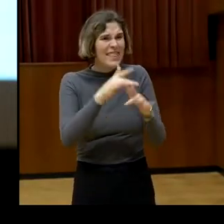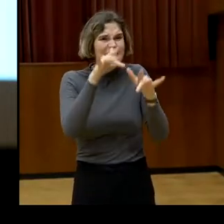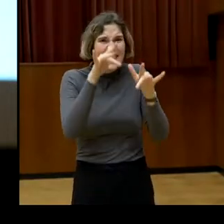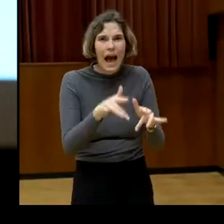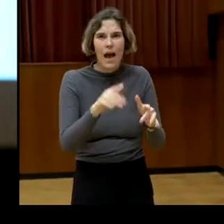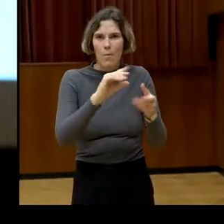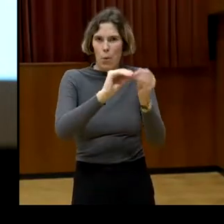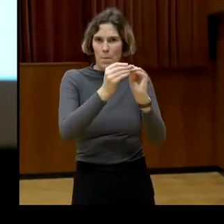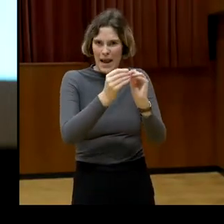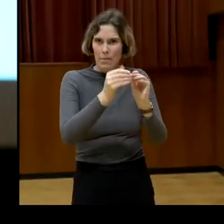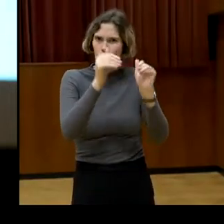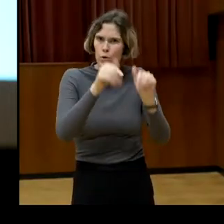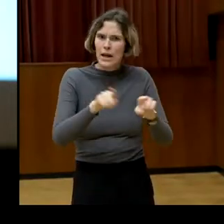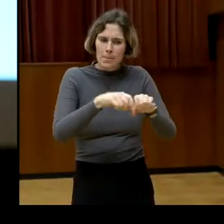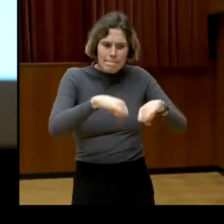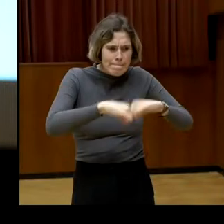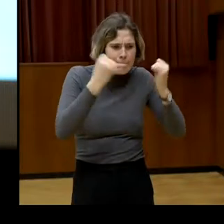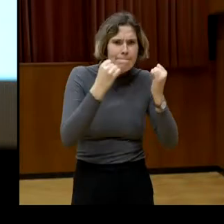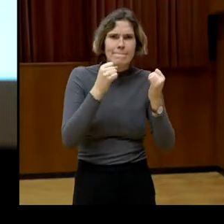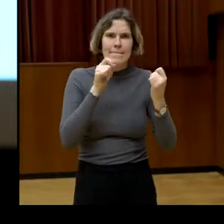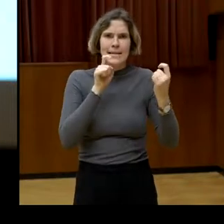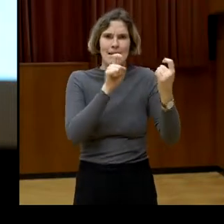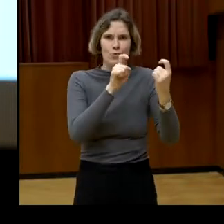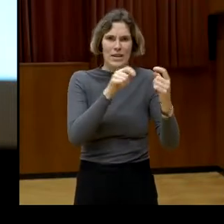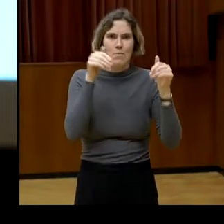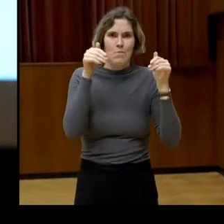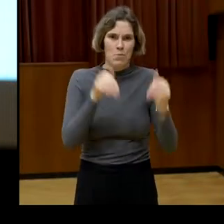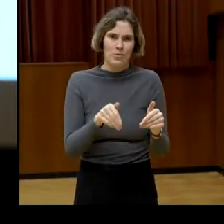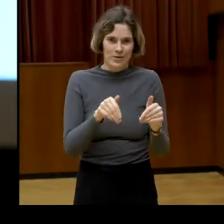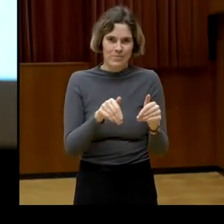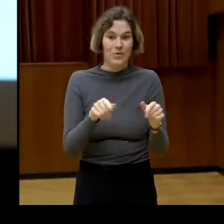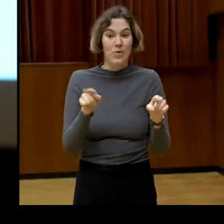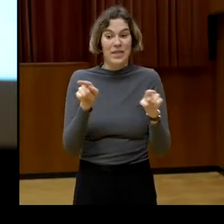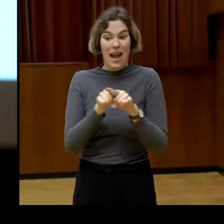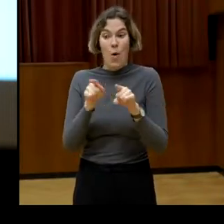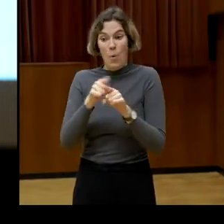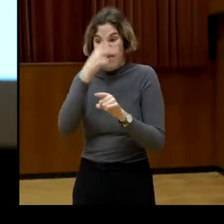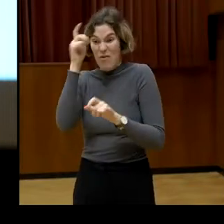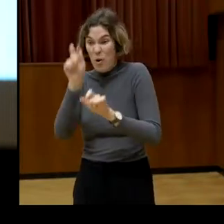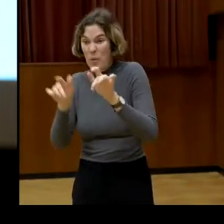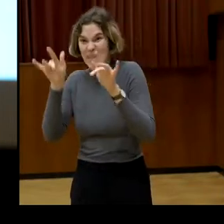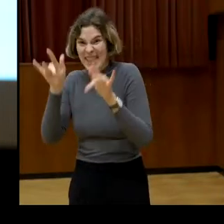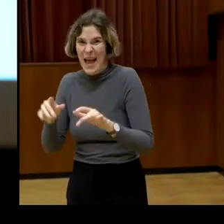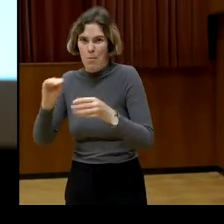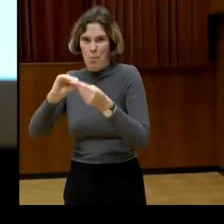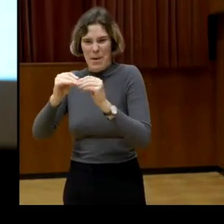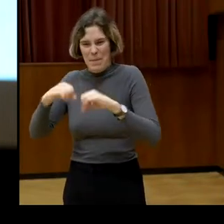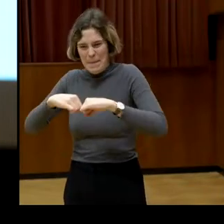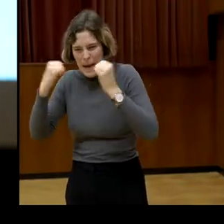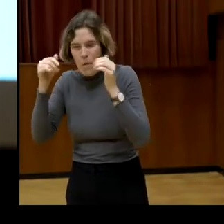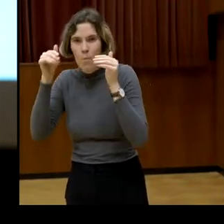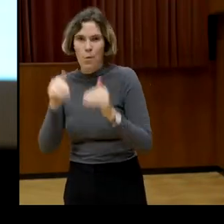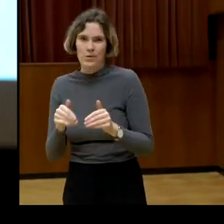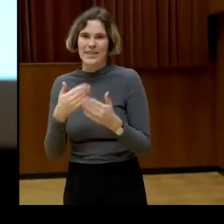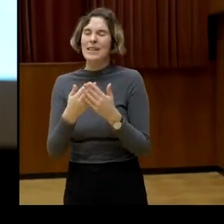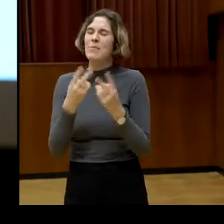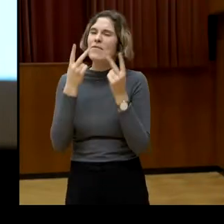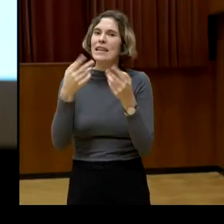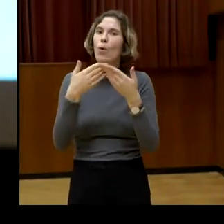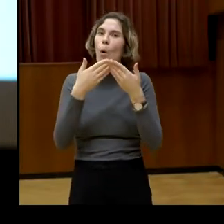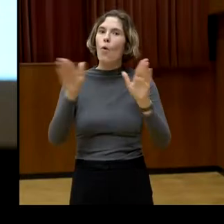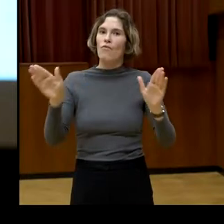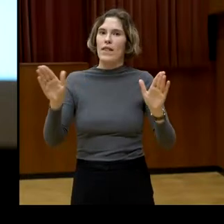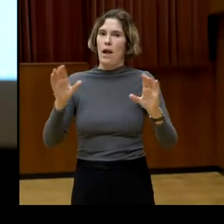Und es gibt Annahmen der Bevölkerung zu diesen Problemen. Und es ist wichtig, darüber offen zu sprechen. Und ganz im Sinne, wie wir auch gehört haben,